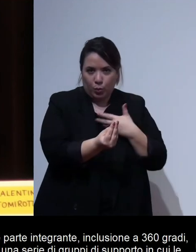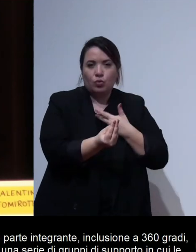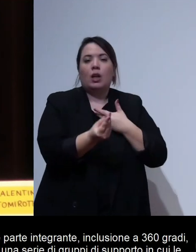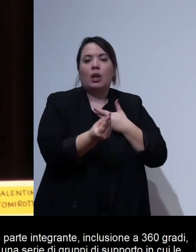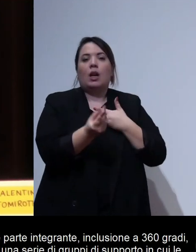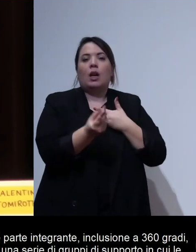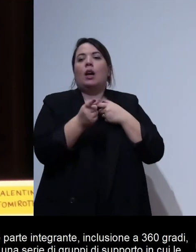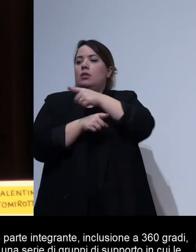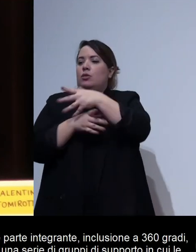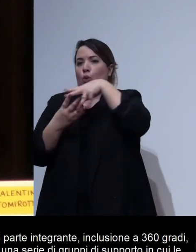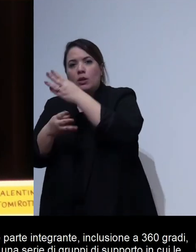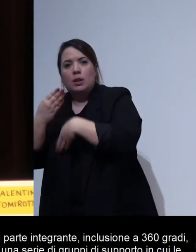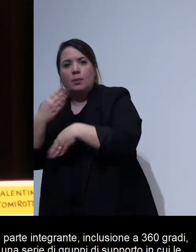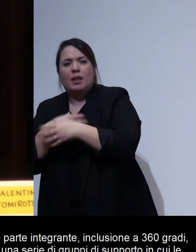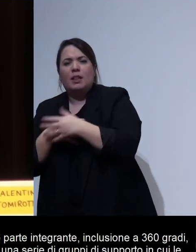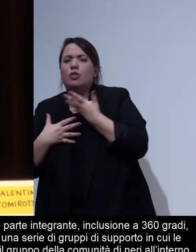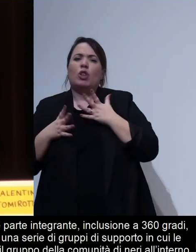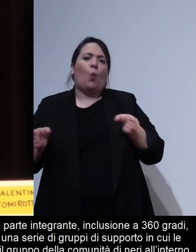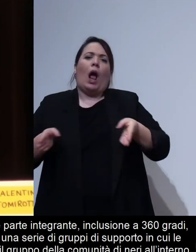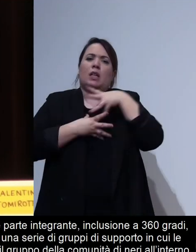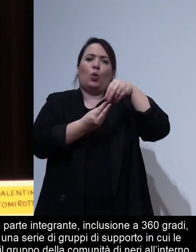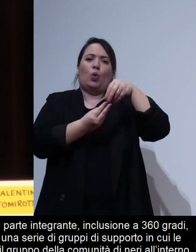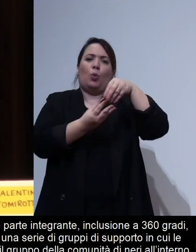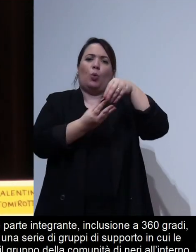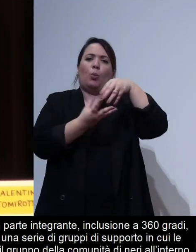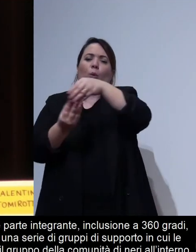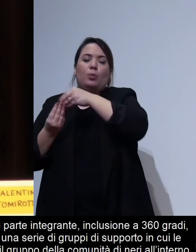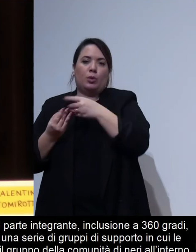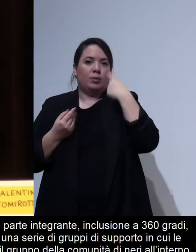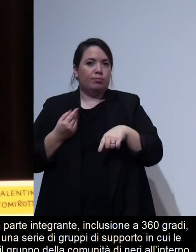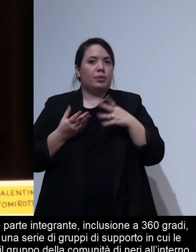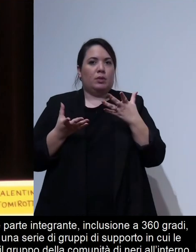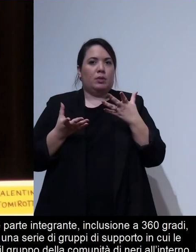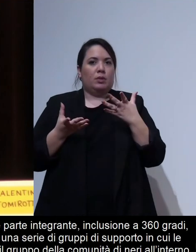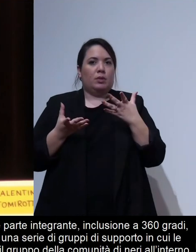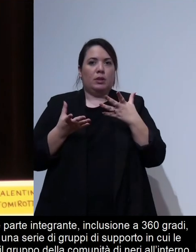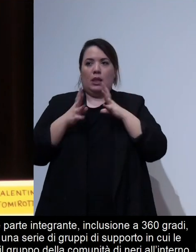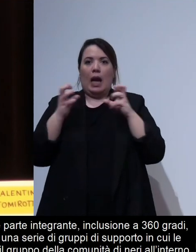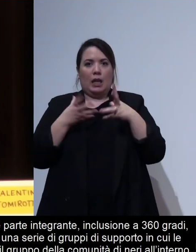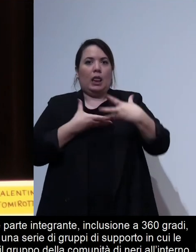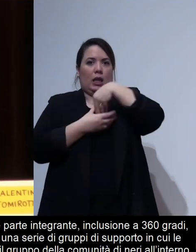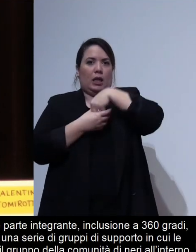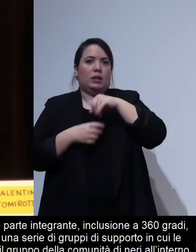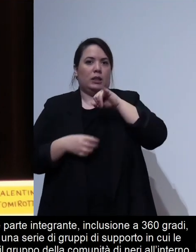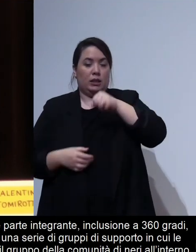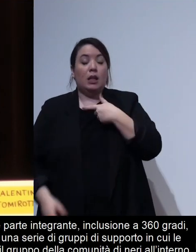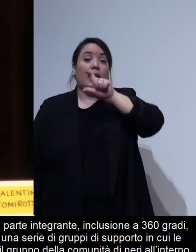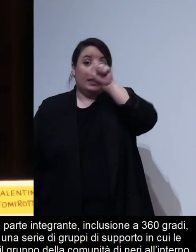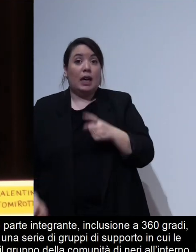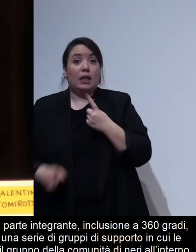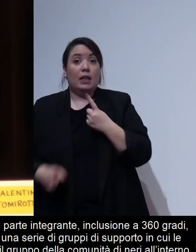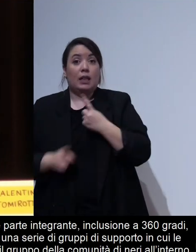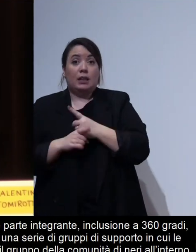disabilità c'è tutto quindi è una parte integrante nella parte di recruiting in Italia ti devo dire che noi siamo